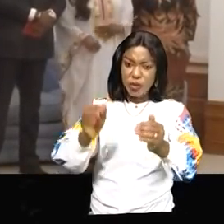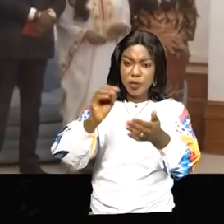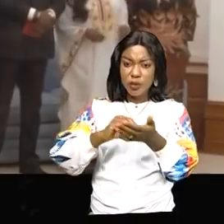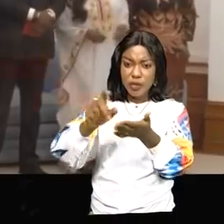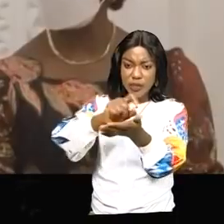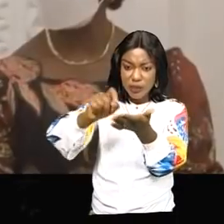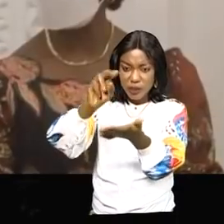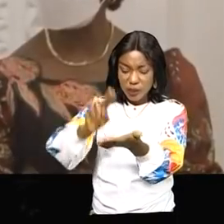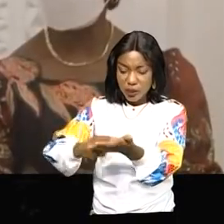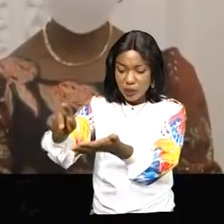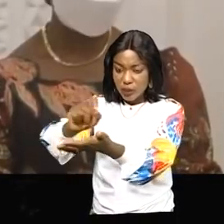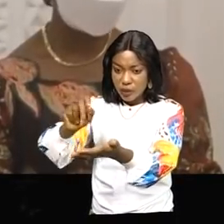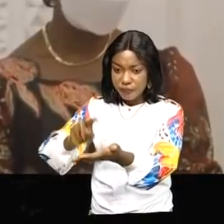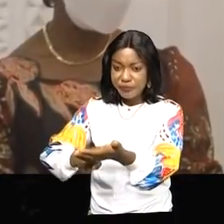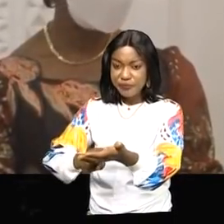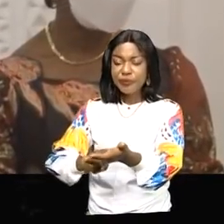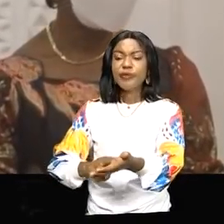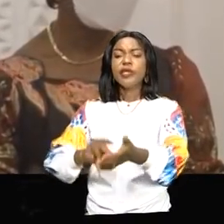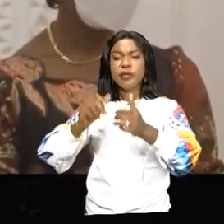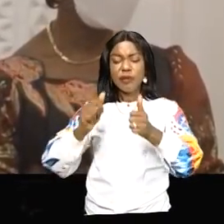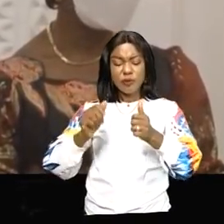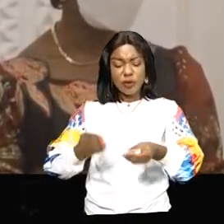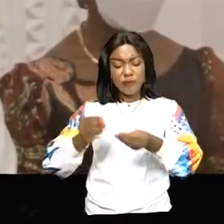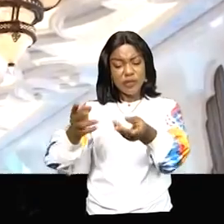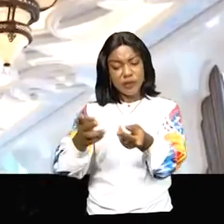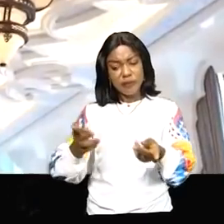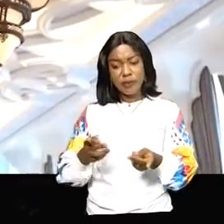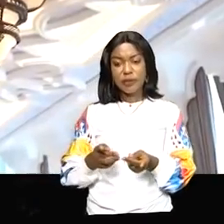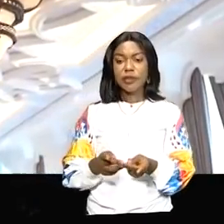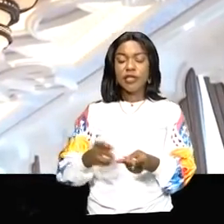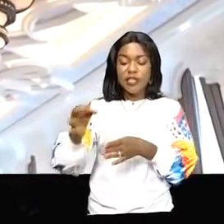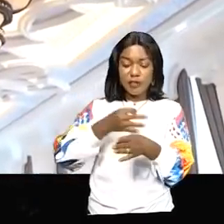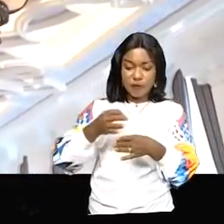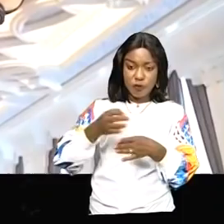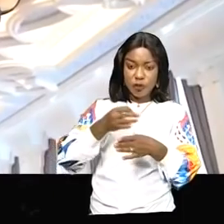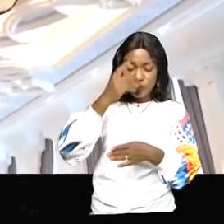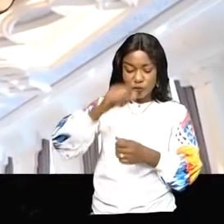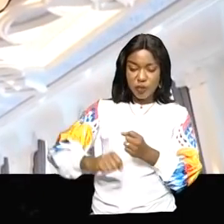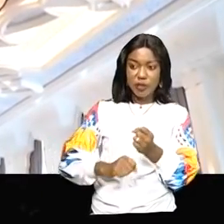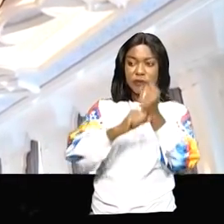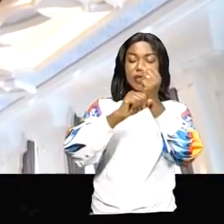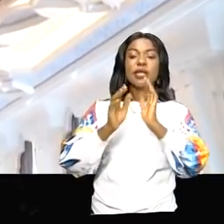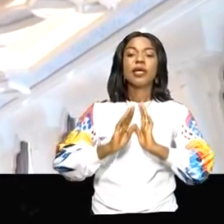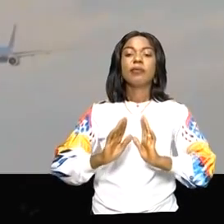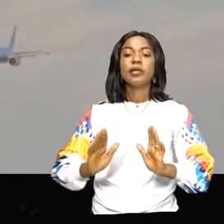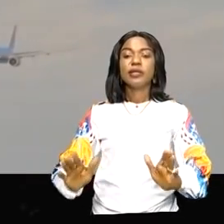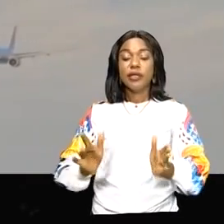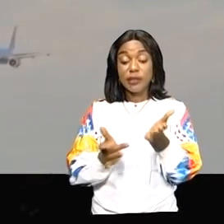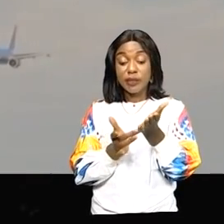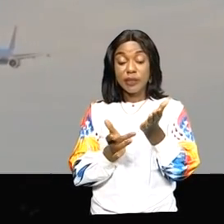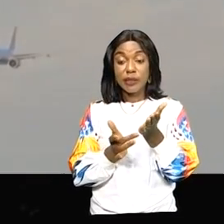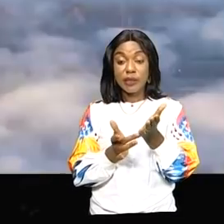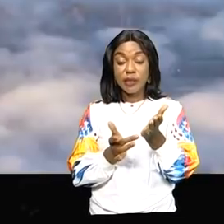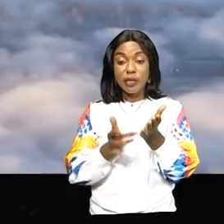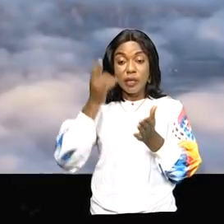signature d'un protocole d'entente sur la mise en place de formations pour le renforcement des compétences techniques en